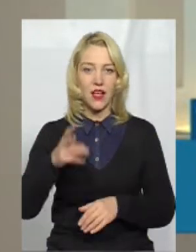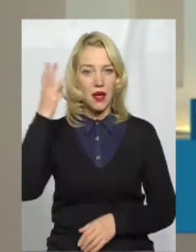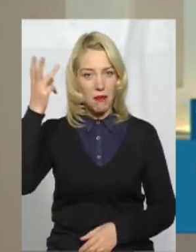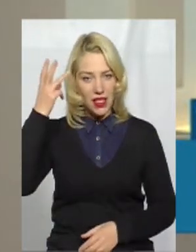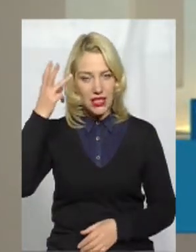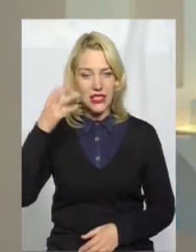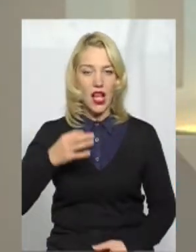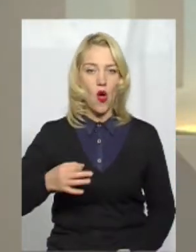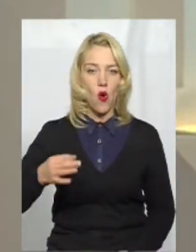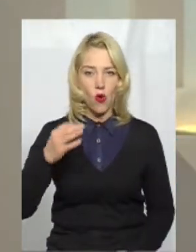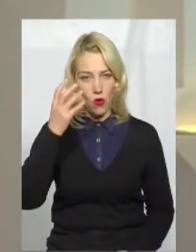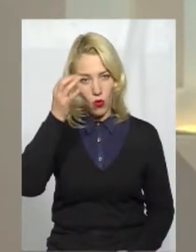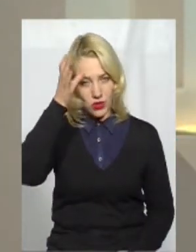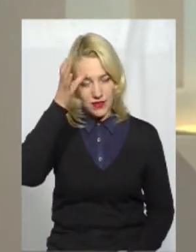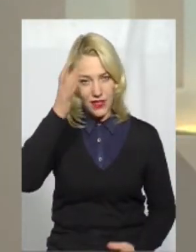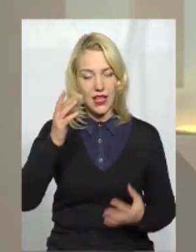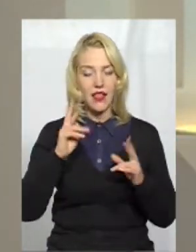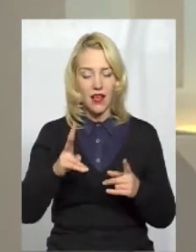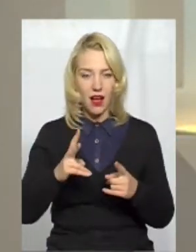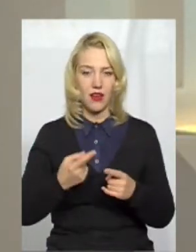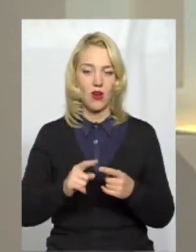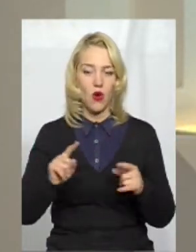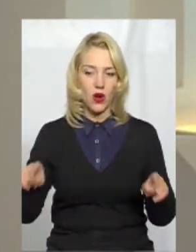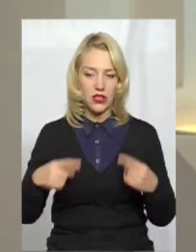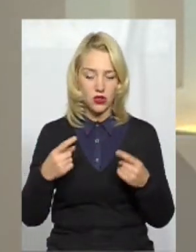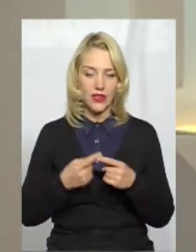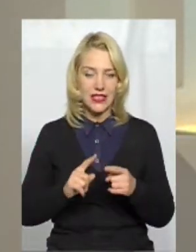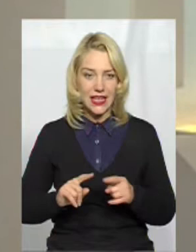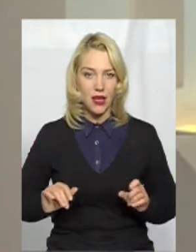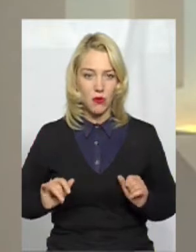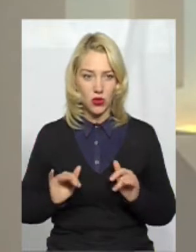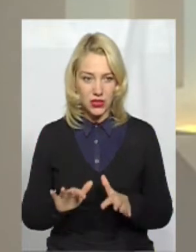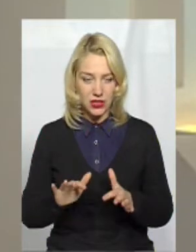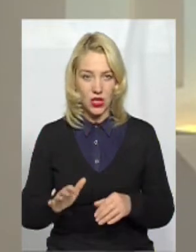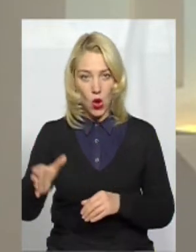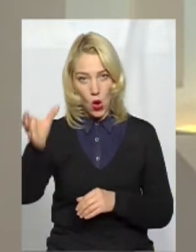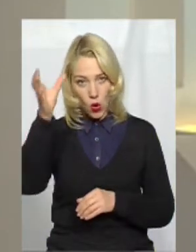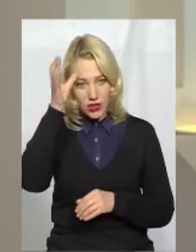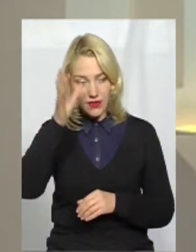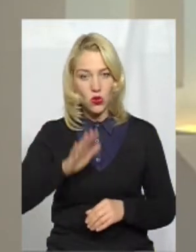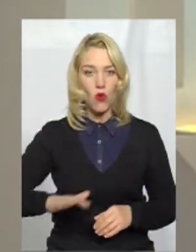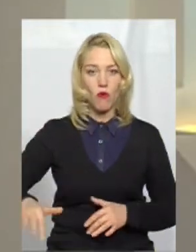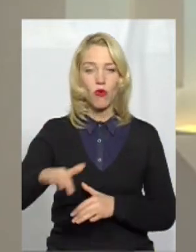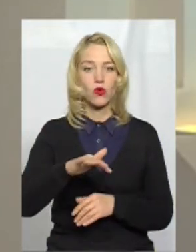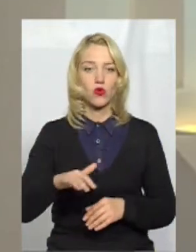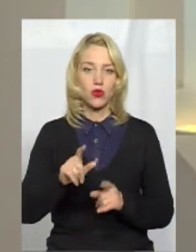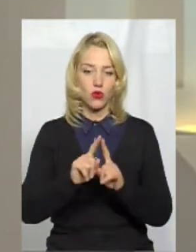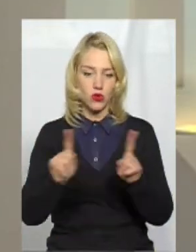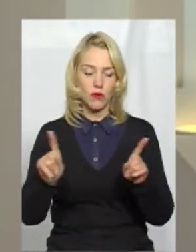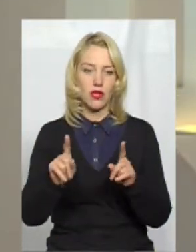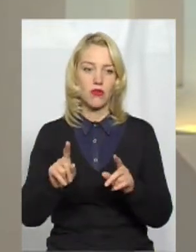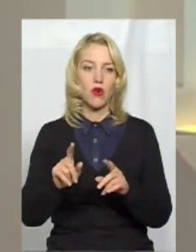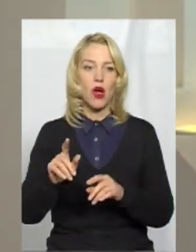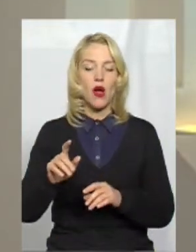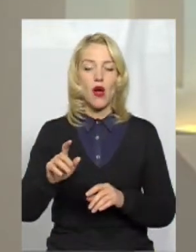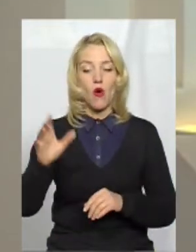освіта? Як організований процес освітнього простору, особливого освітнього